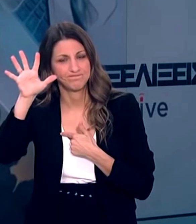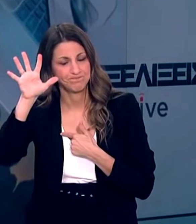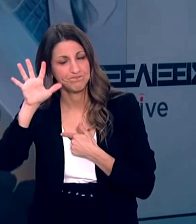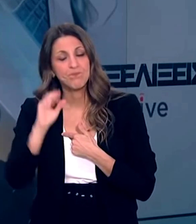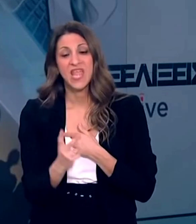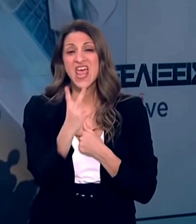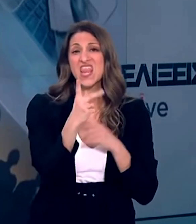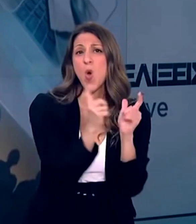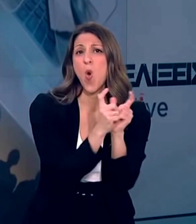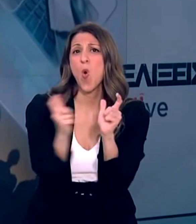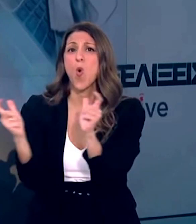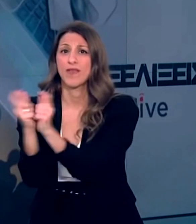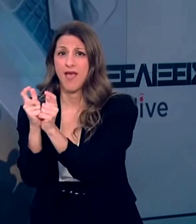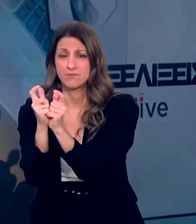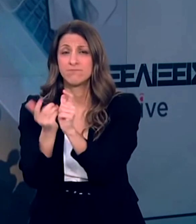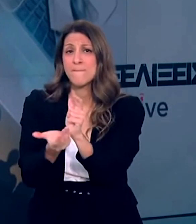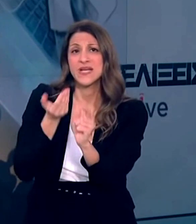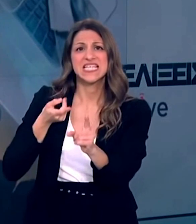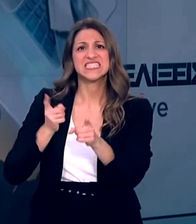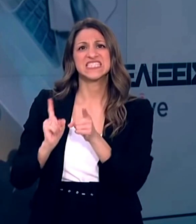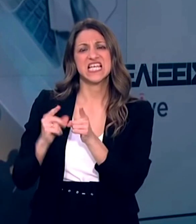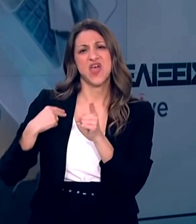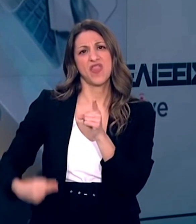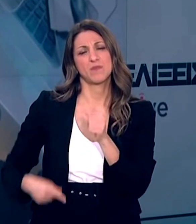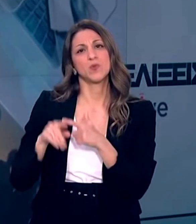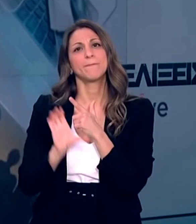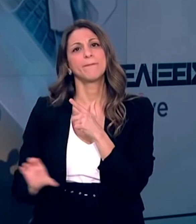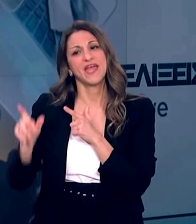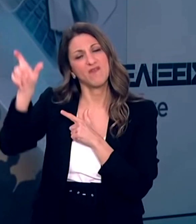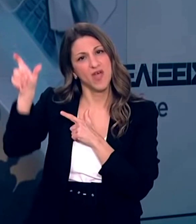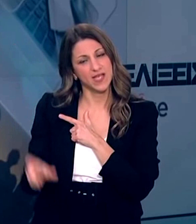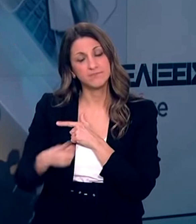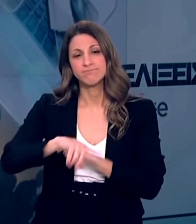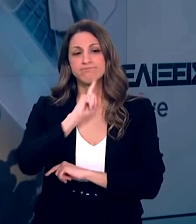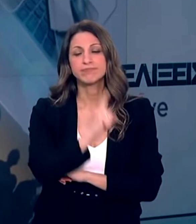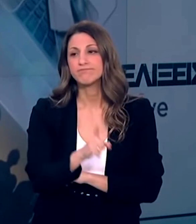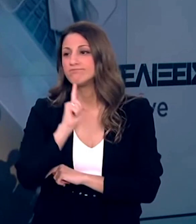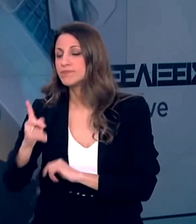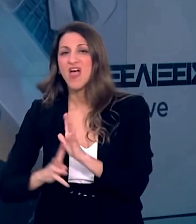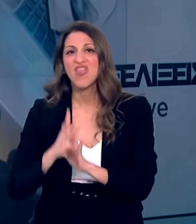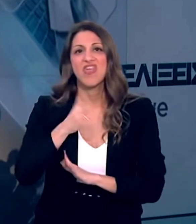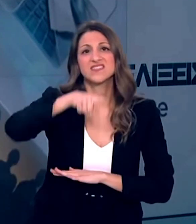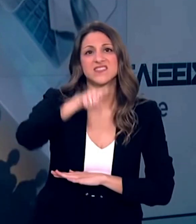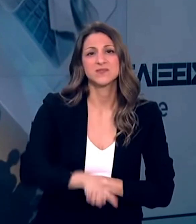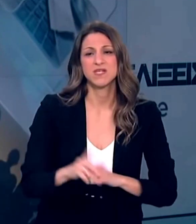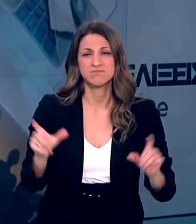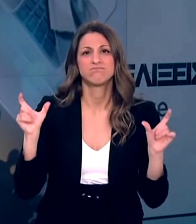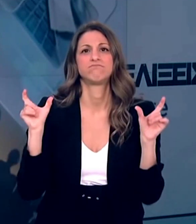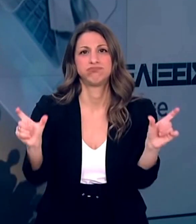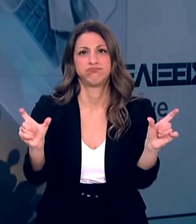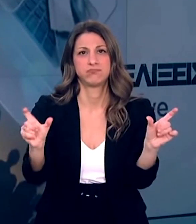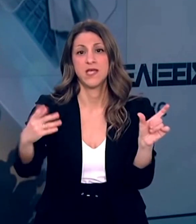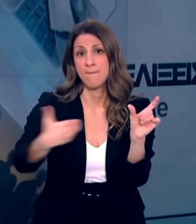τα δύο χωριά, σε συνεννόηση με τον Δήμαρχο και τον Περιφερειάρχη, μπαίνουν σε 14ήμερη καραντίνα με απαγόρευση διασδήποτε εισόδου και εξόδου από την